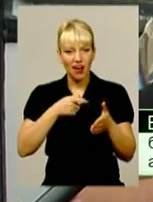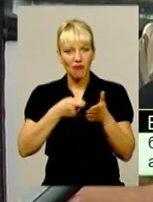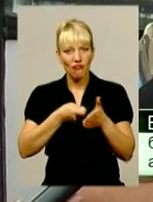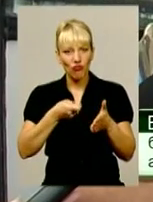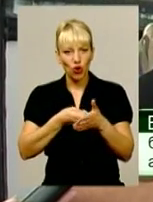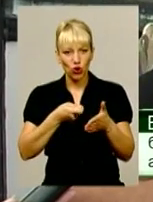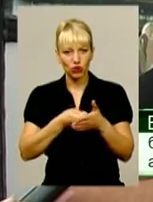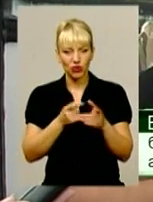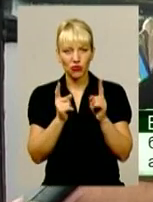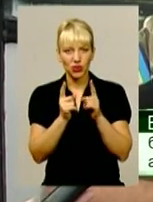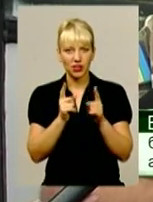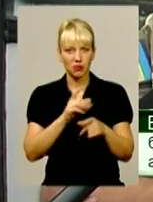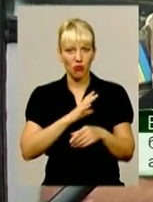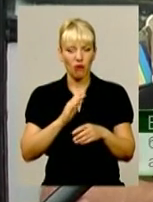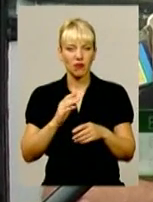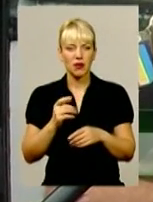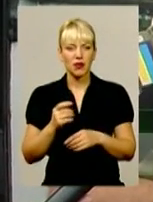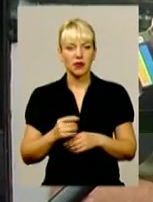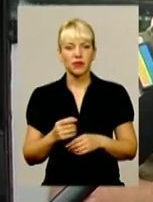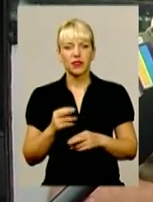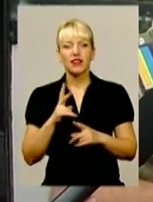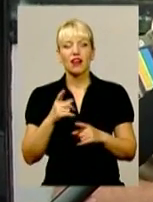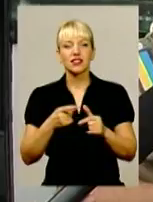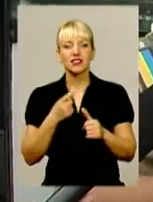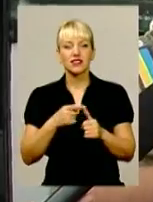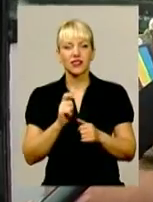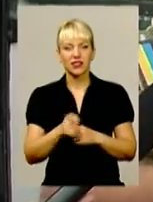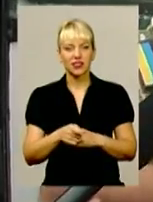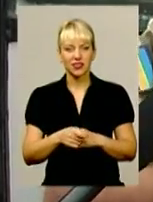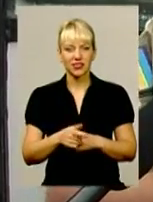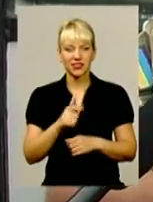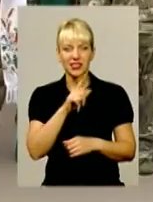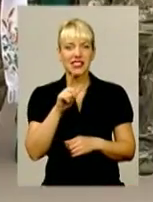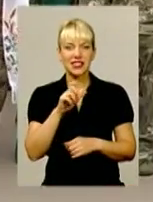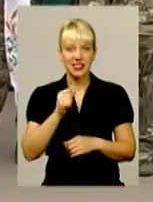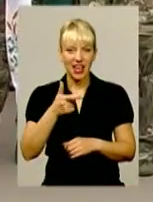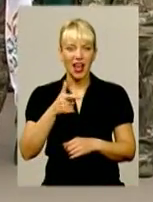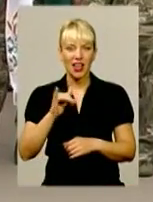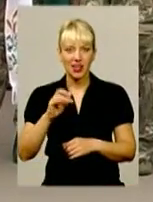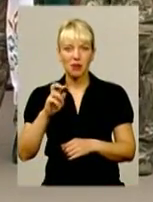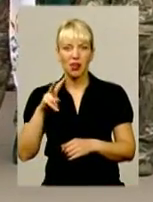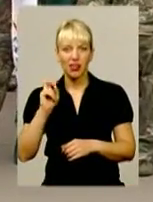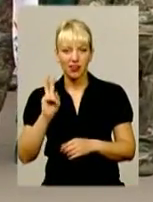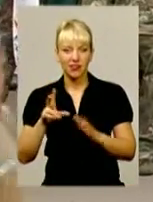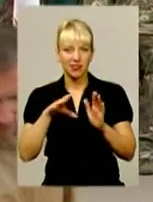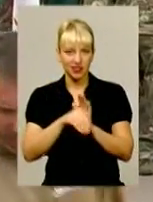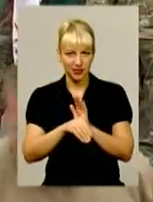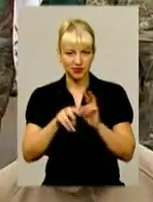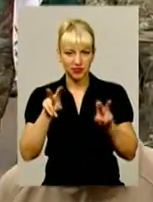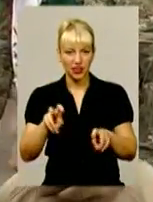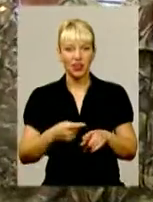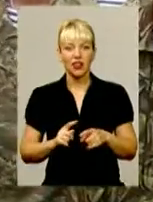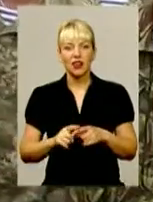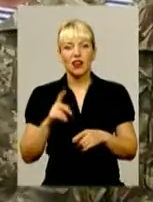Так його був маленький. А як його звати? Ну, Загиблик. Про перебування на пекельному сході